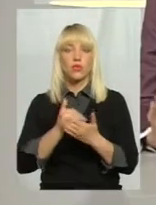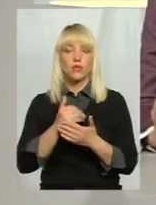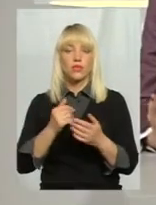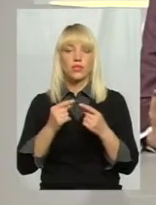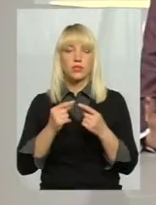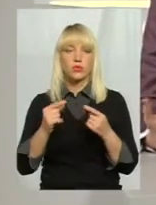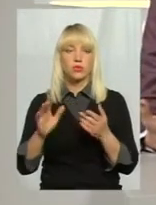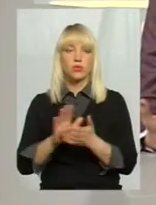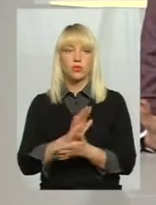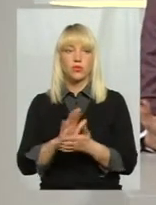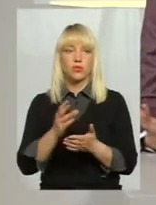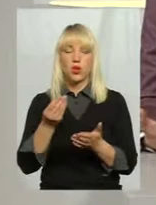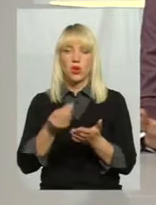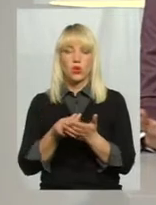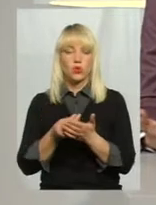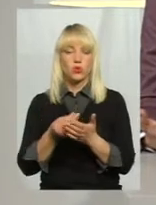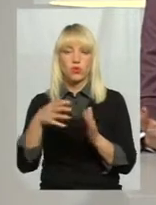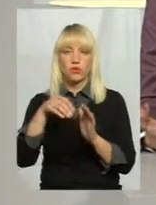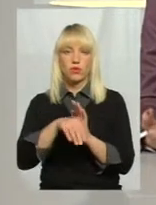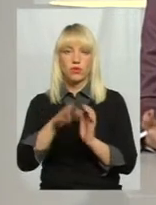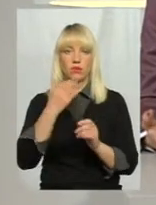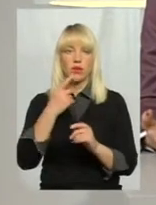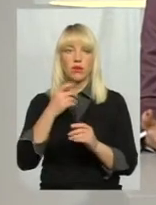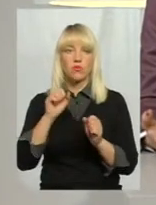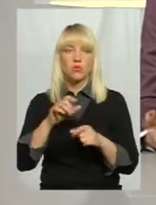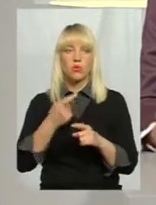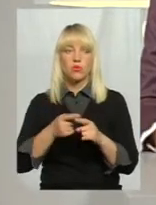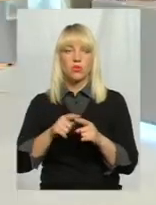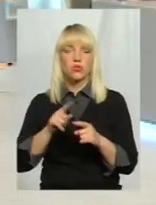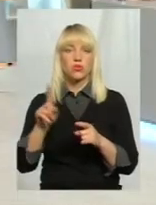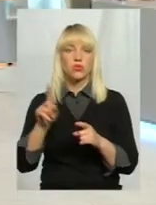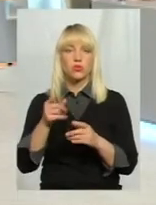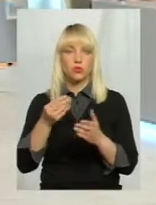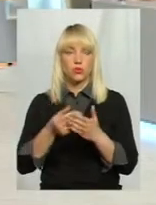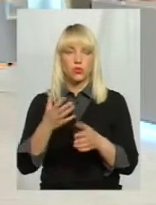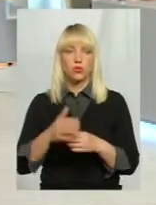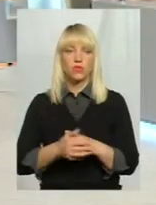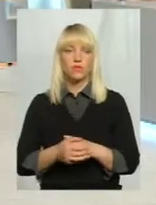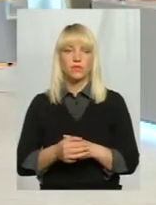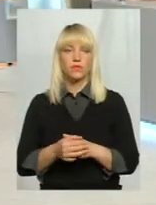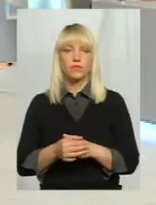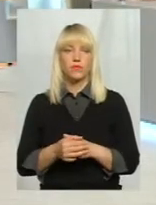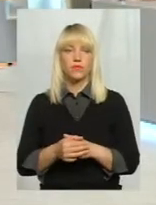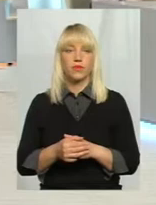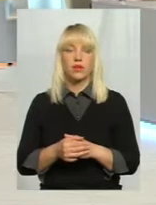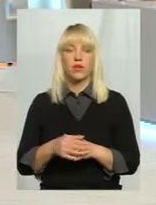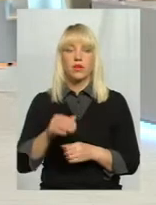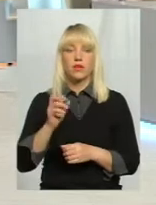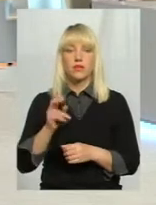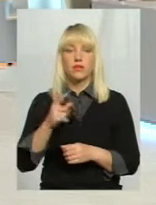очищення, ну, в кошторис не закладають, напевно, через те, як ви згадували, що це дуже дорого. Ні, пан Габрикєвич сказав про